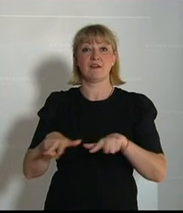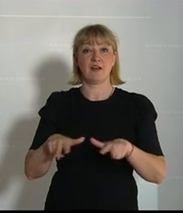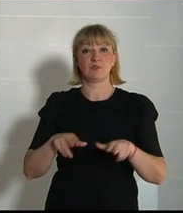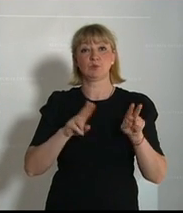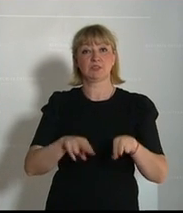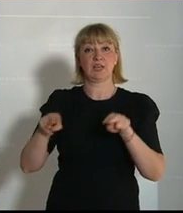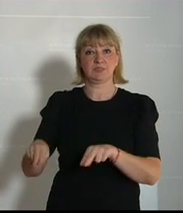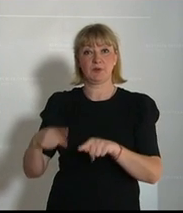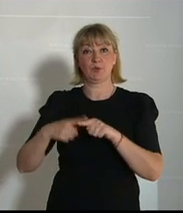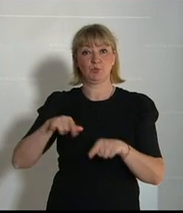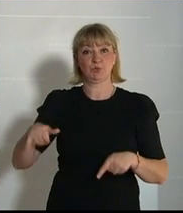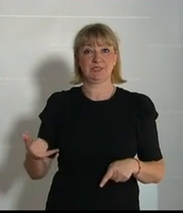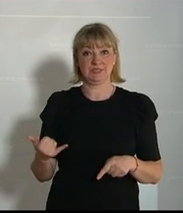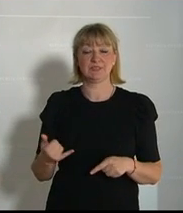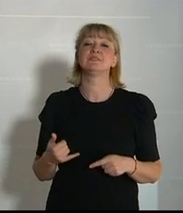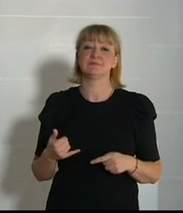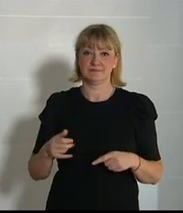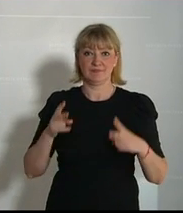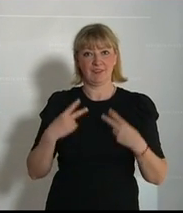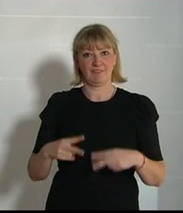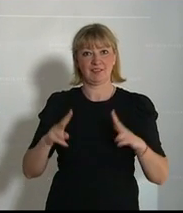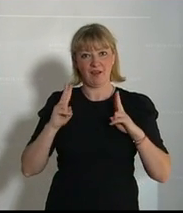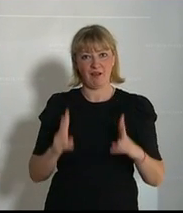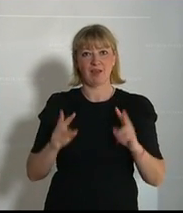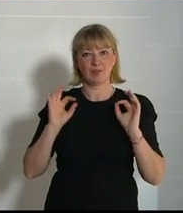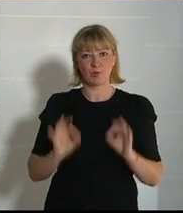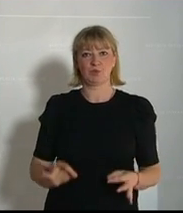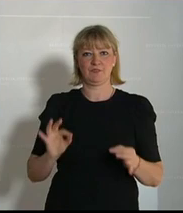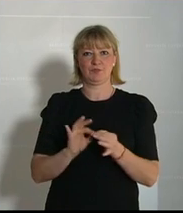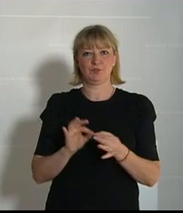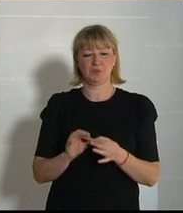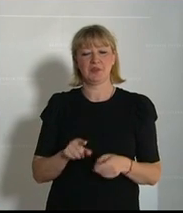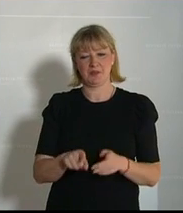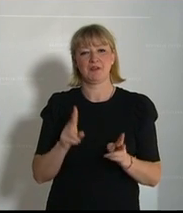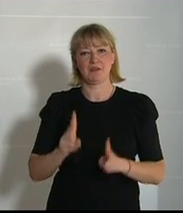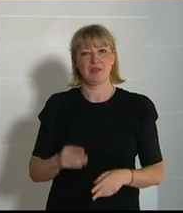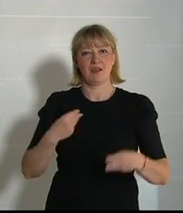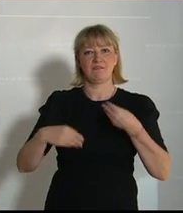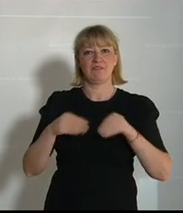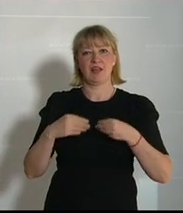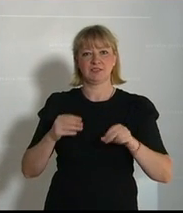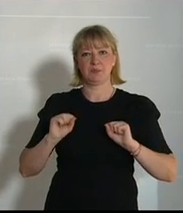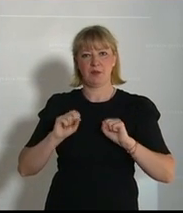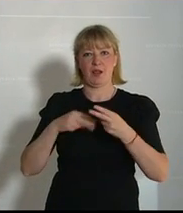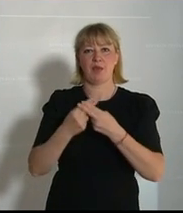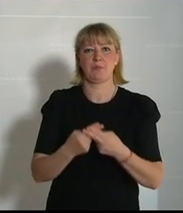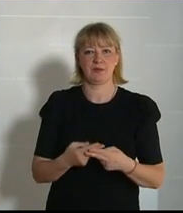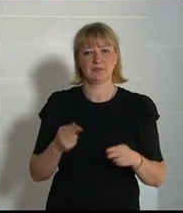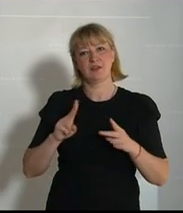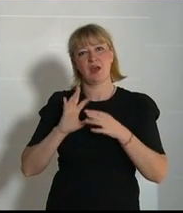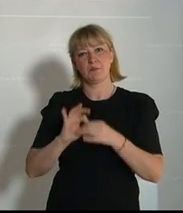und die Justiz weiter gut funktionieren können. Dass sie flexibler reagieren können, je nachdem, wie sich die